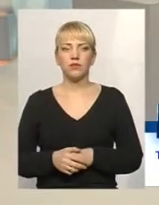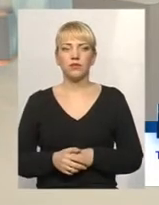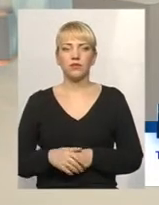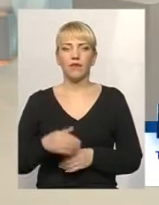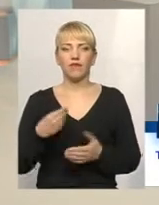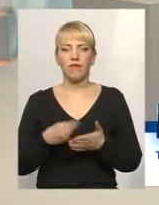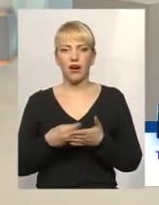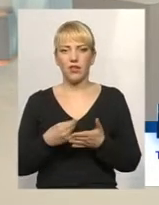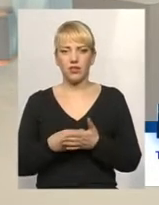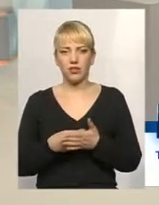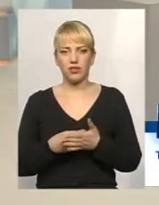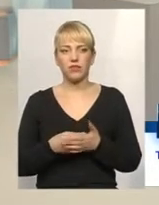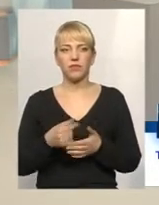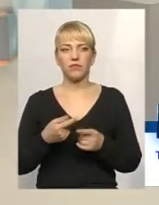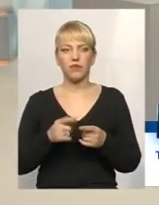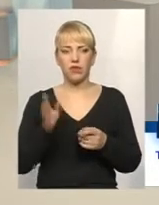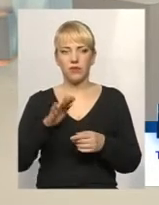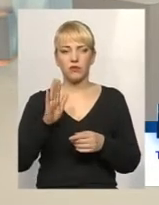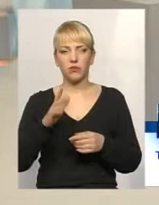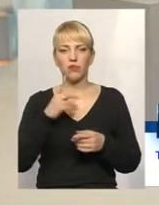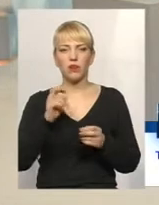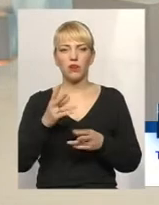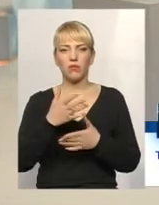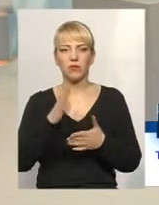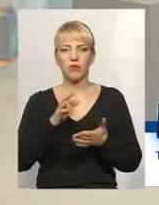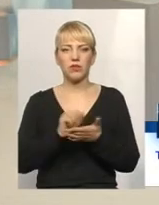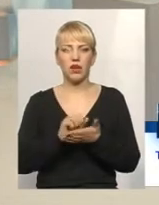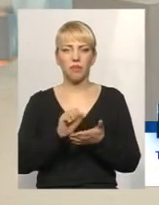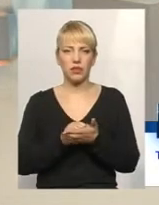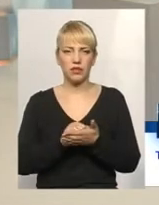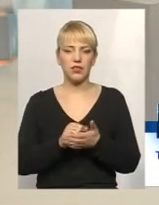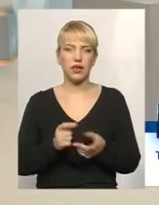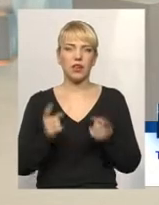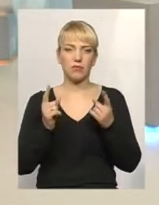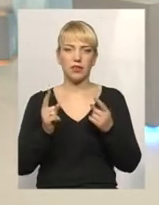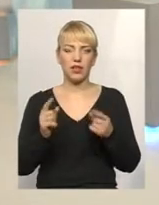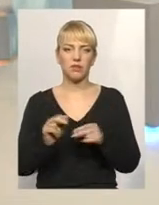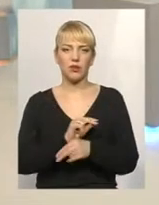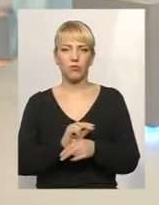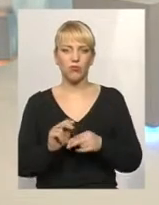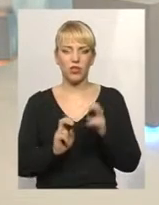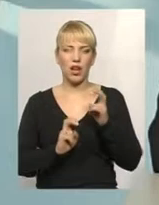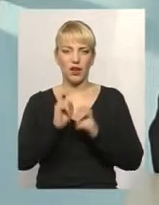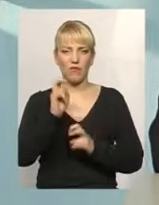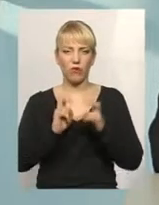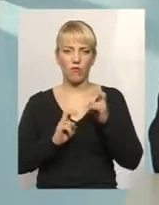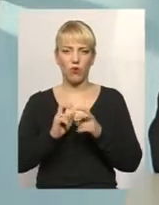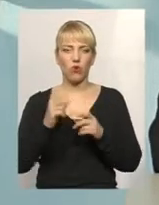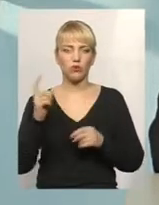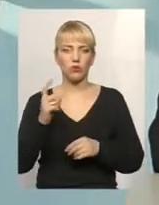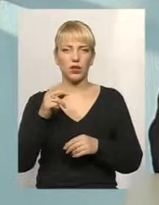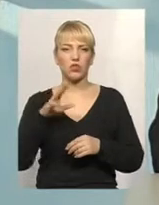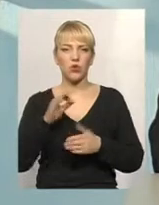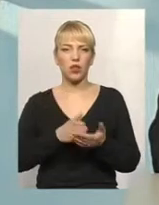Вартість ліста, давайте так, як ми займаємося капітальним ремонтом ліфтового господарства, все ж таки напрямок стоїть в тому,